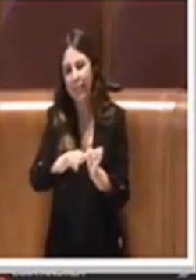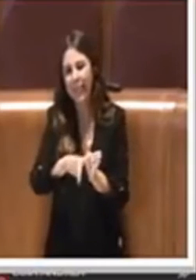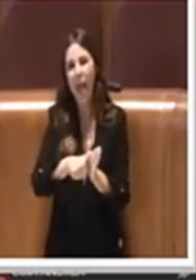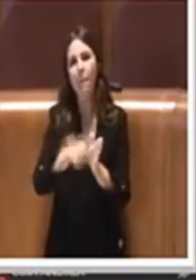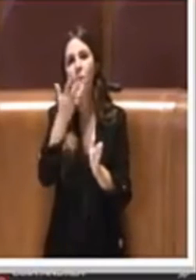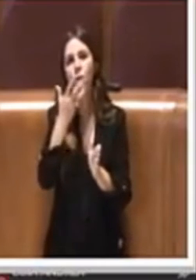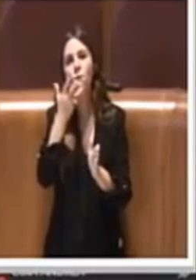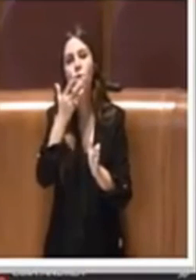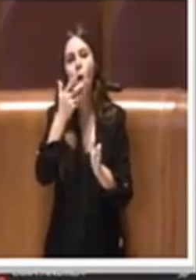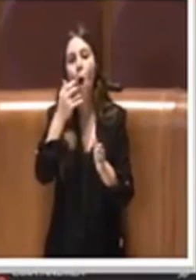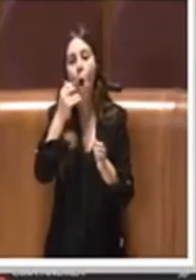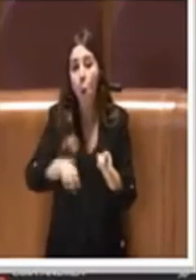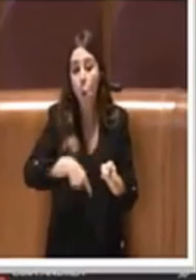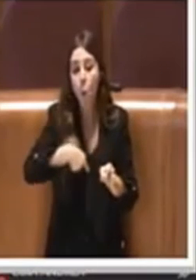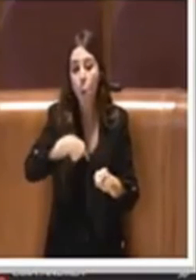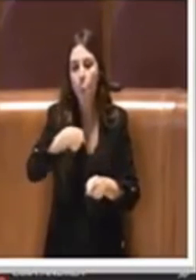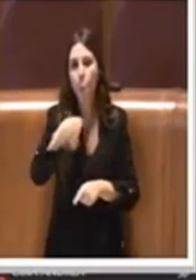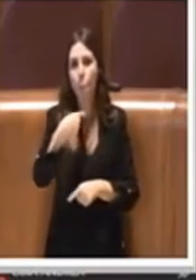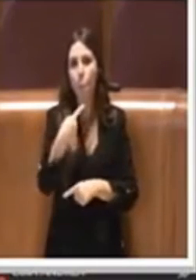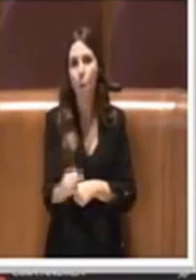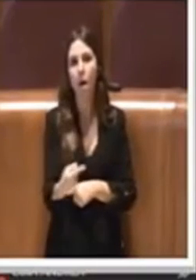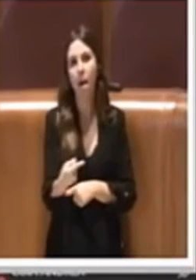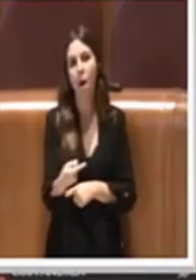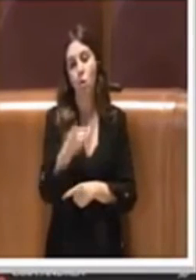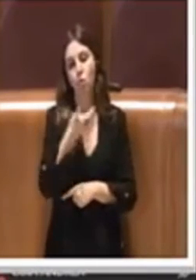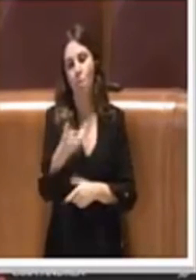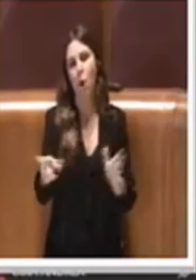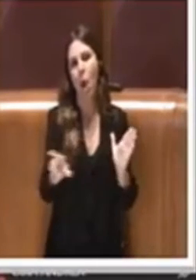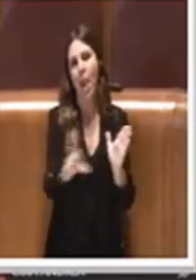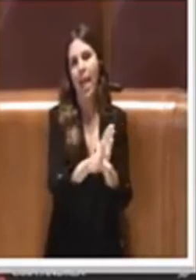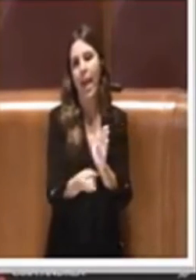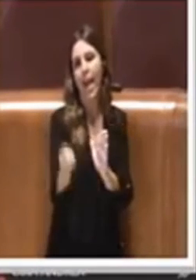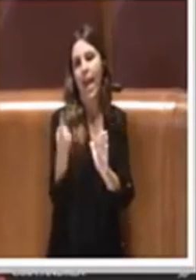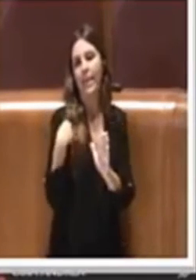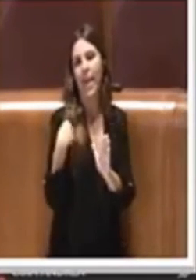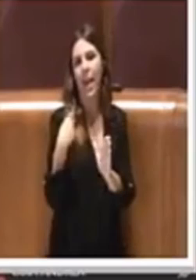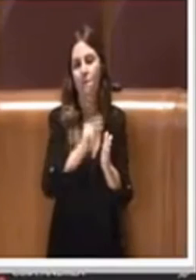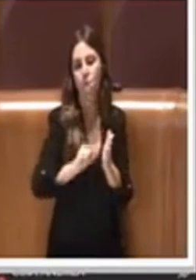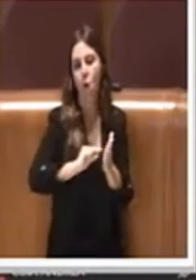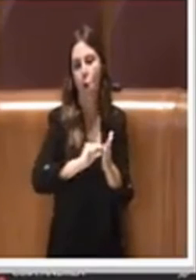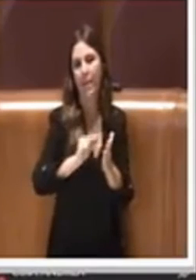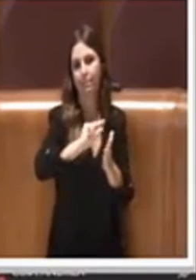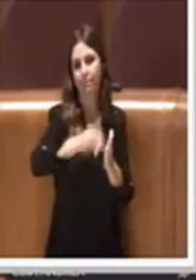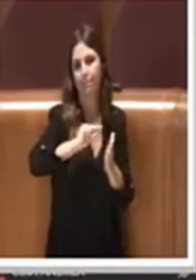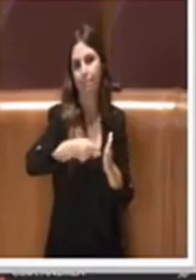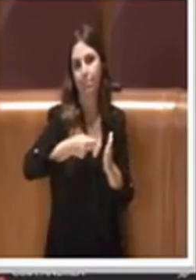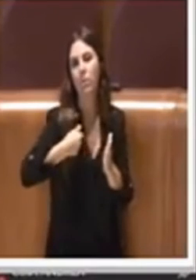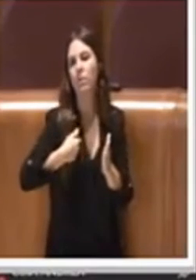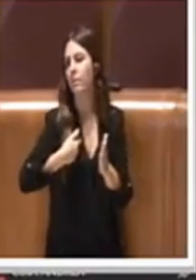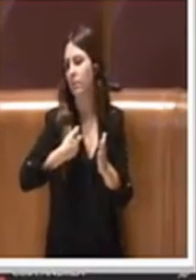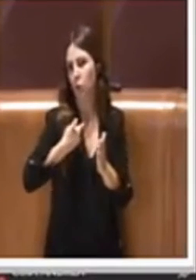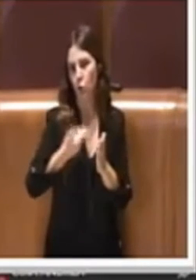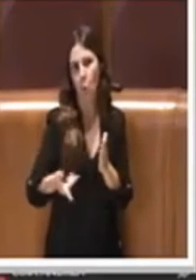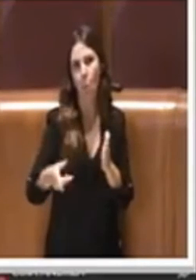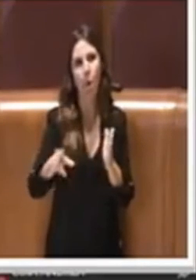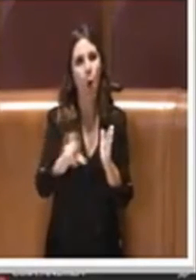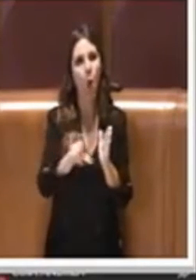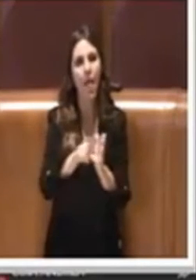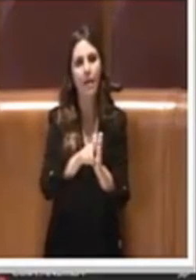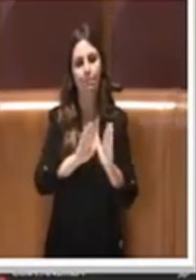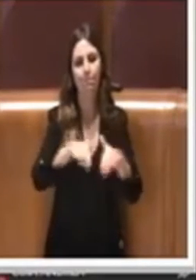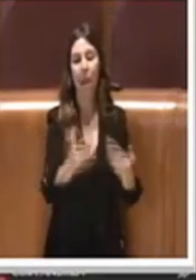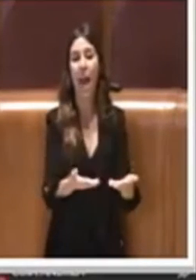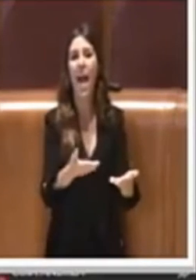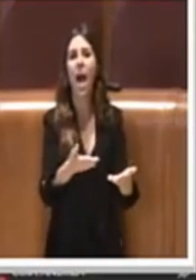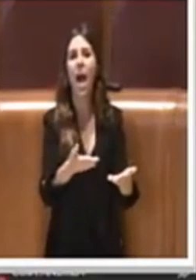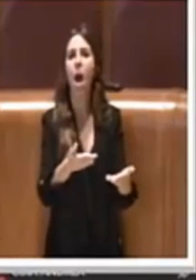come aver fatto cadere il numero legale ieri più volte durante la votazione degli emendamenti presentati dal Partito Democratico, insomma, che